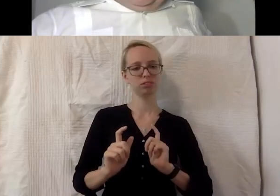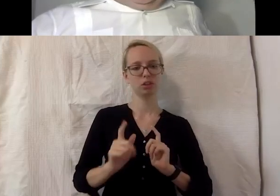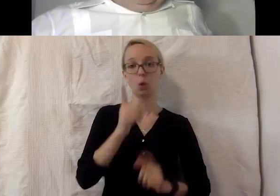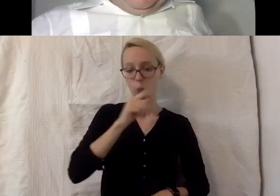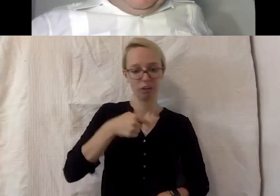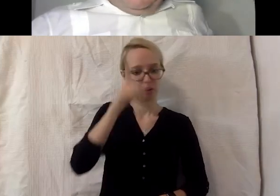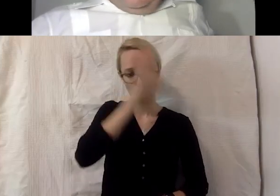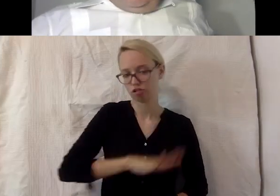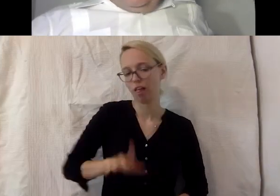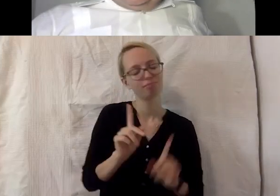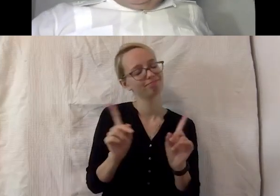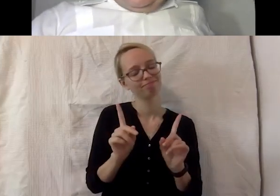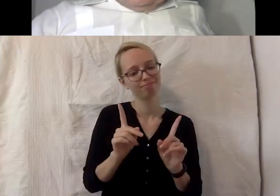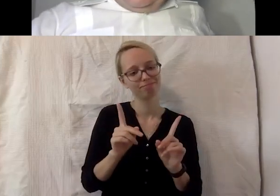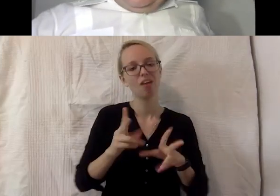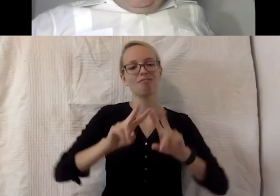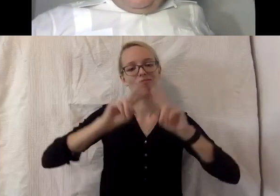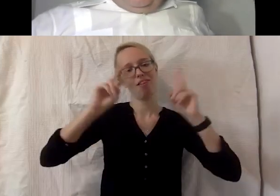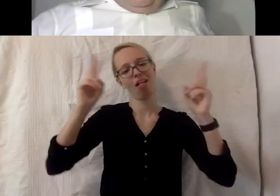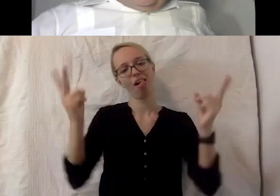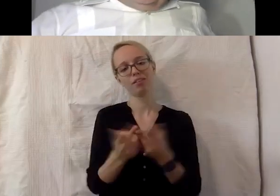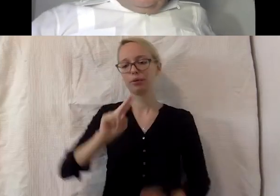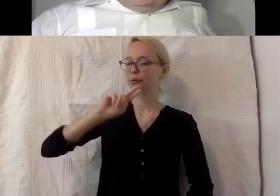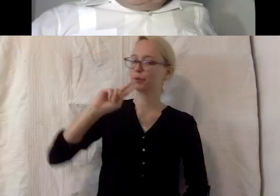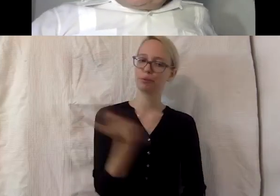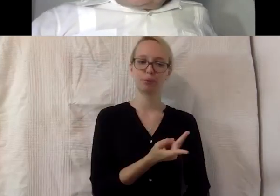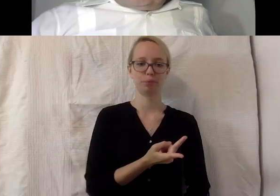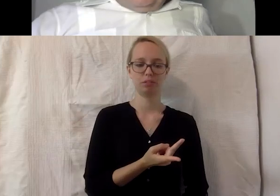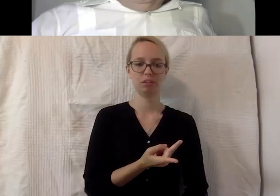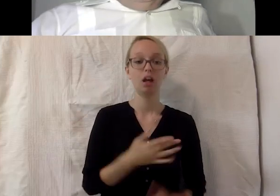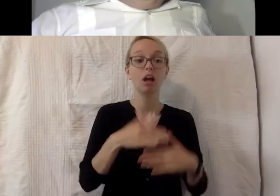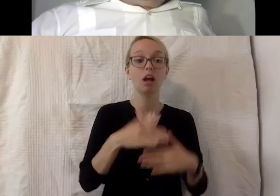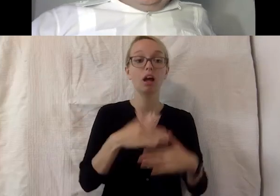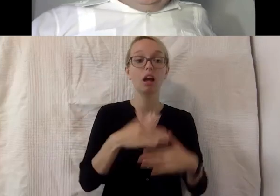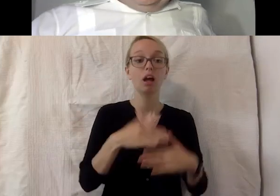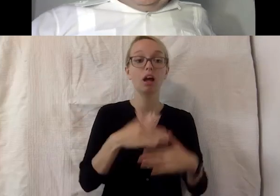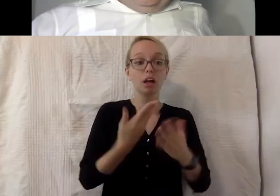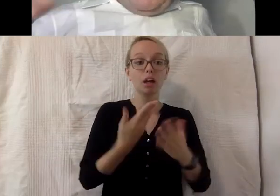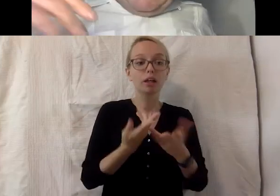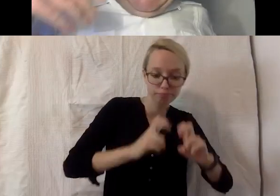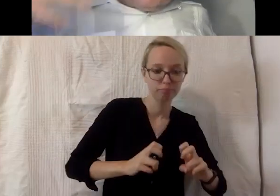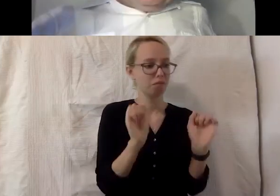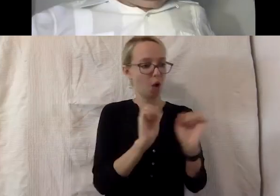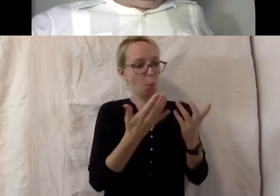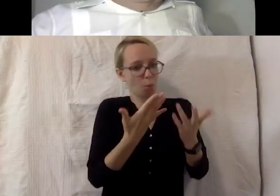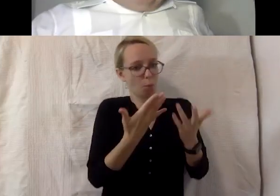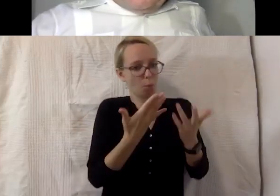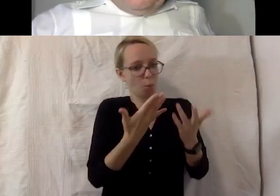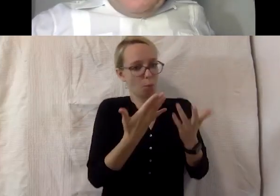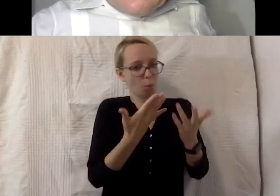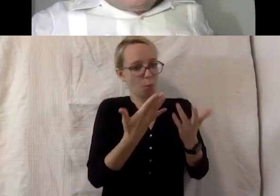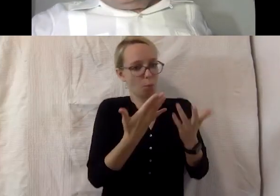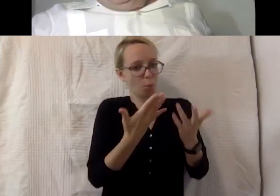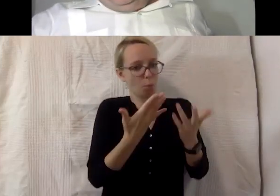weltweites Phänomen. Natürlich gibt es eine ganze Reihe von Untersuchungen, warum letztendlich trotz jeglichem